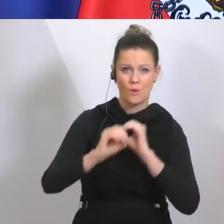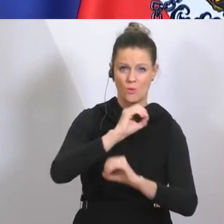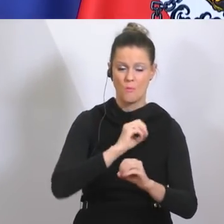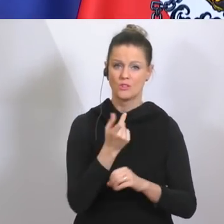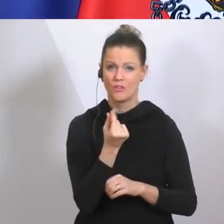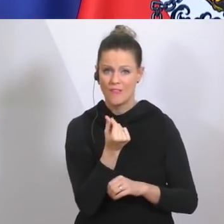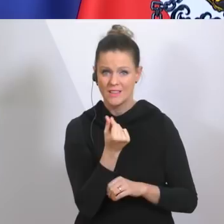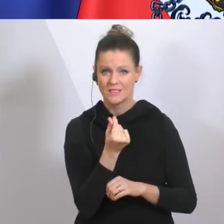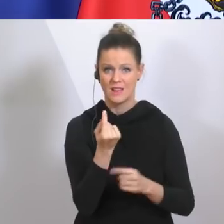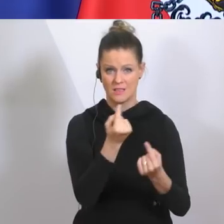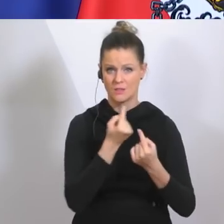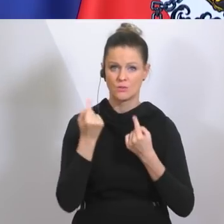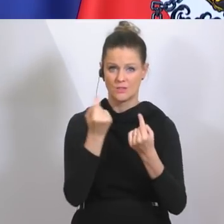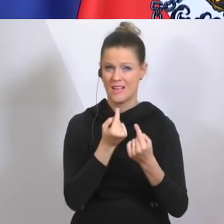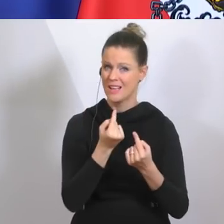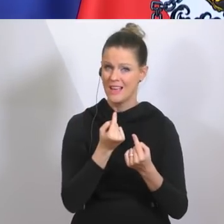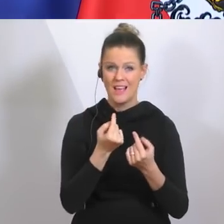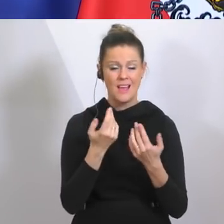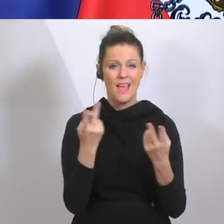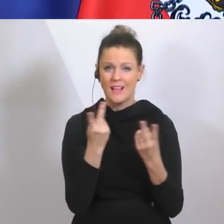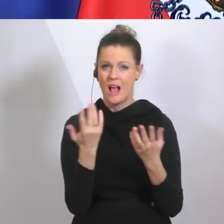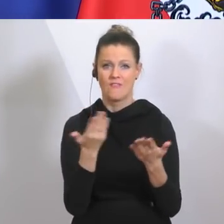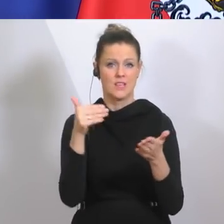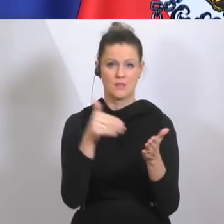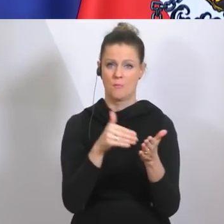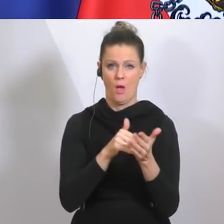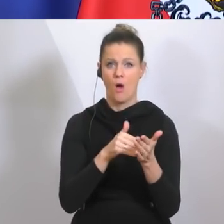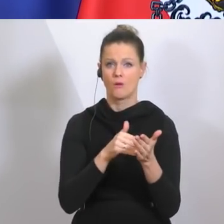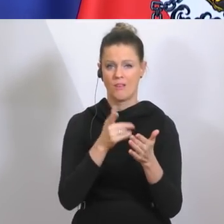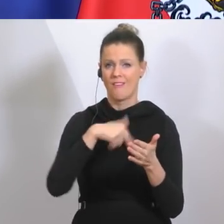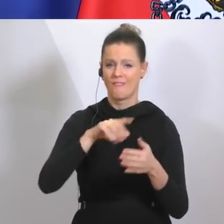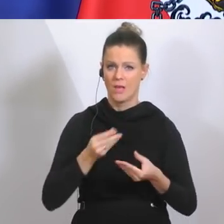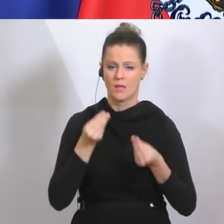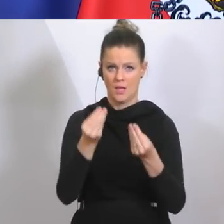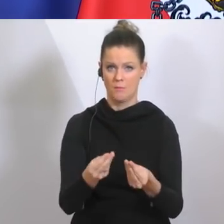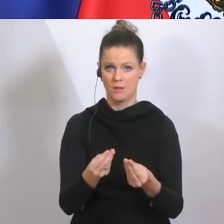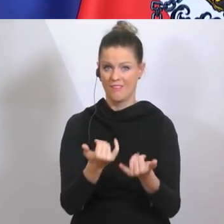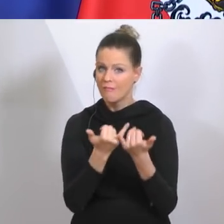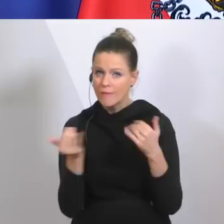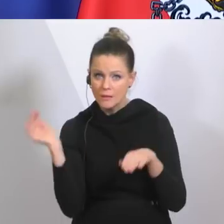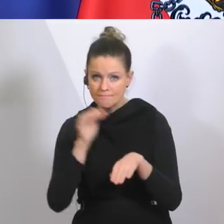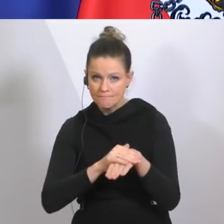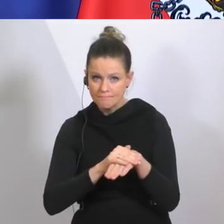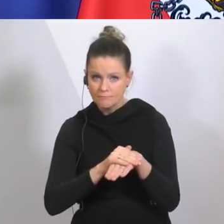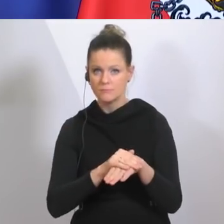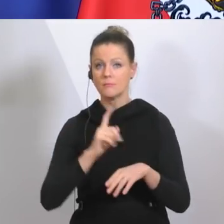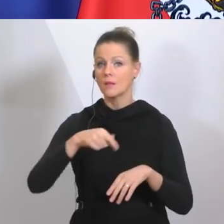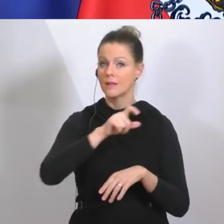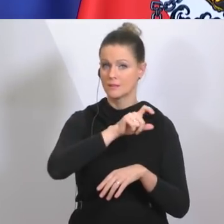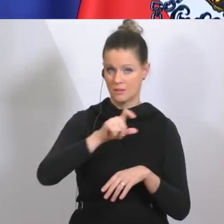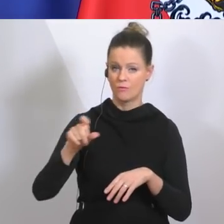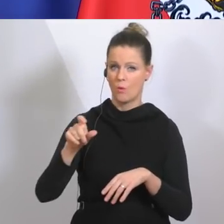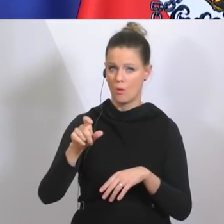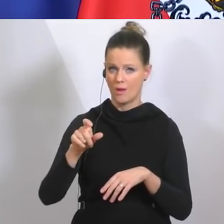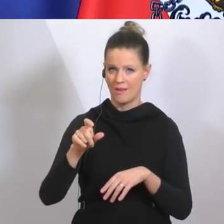nach dem Motto, alles was es braucht. Woran werden wir das merken? Indem, dass wir nächste Woche schon den mit